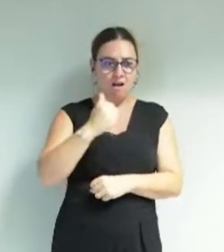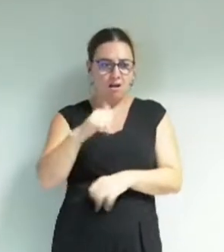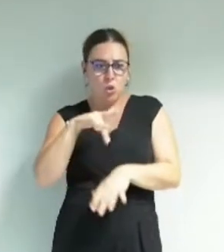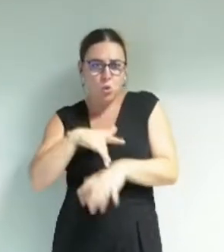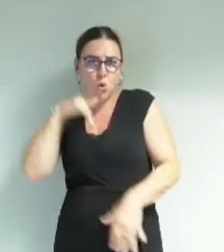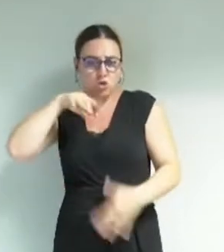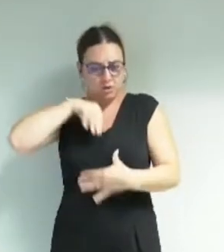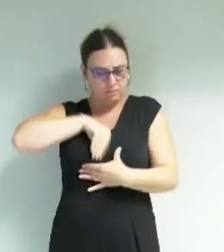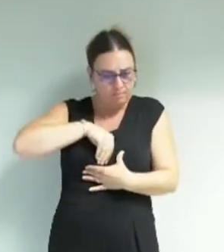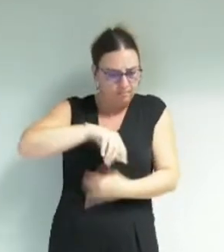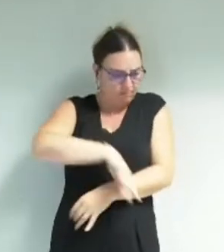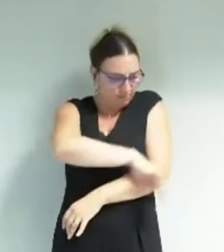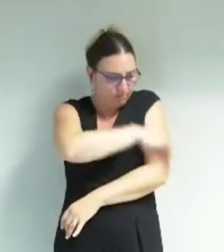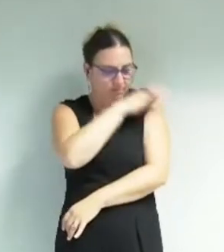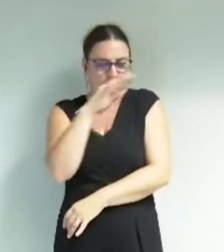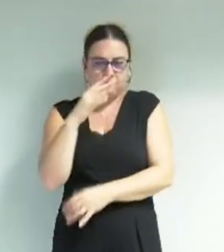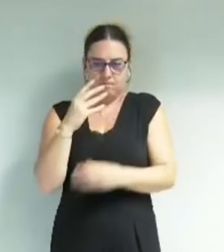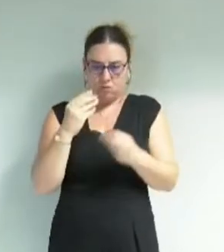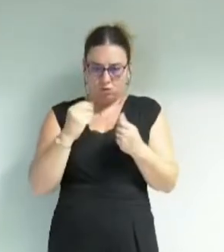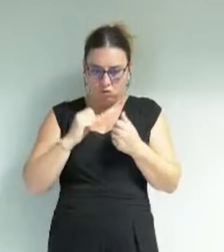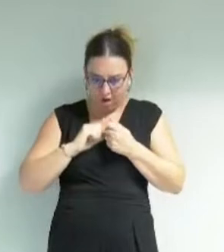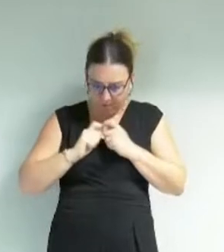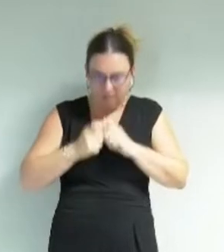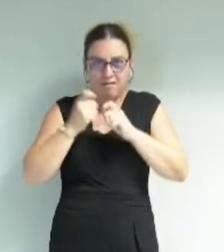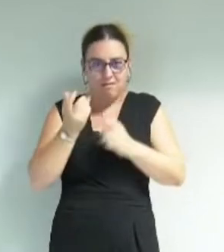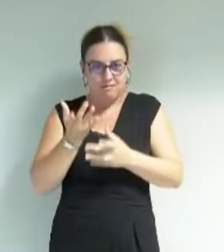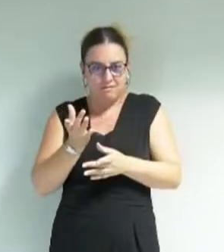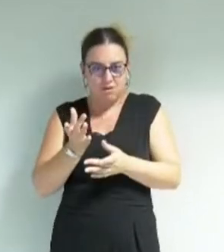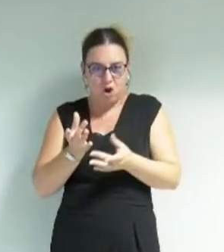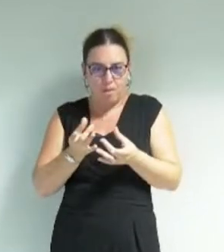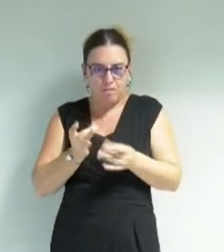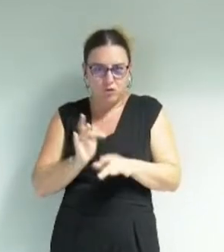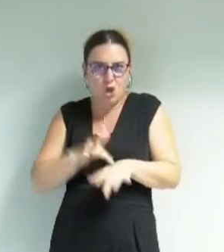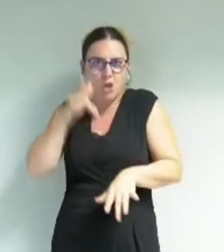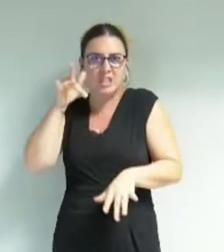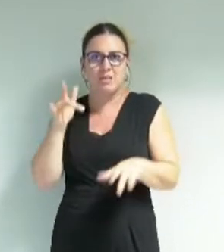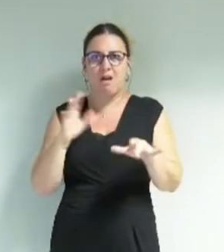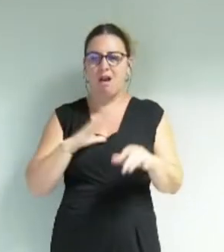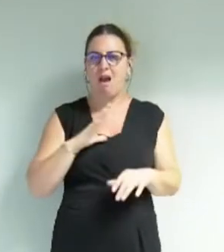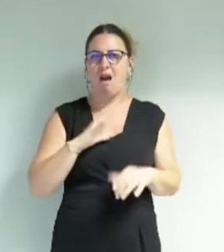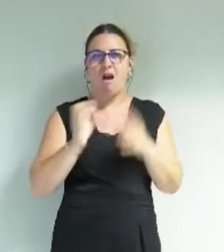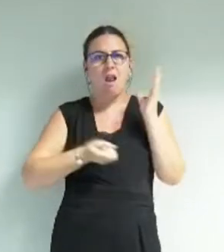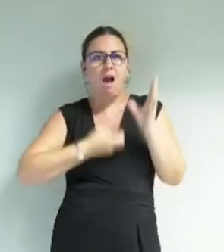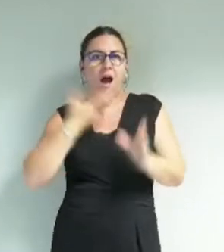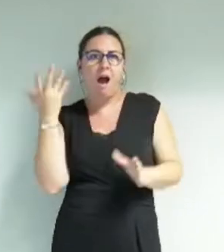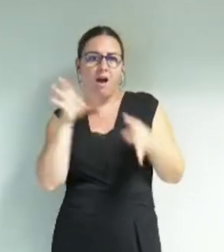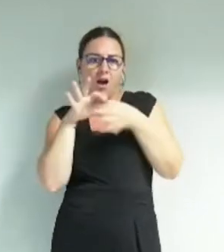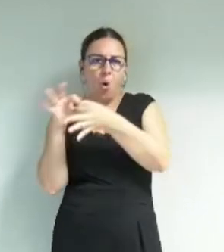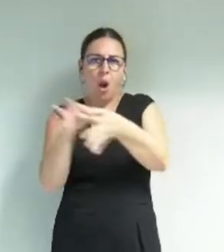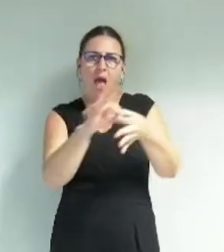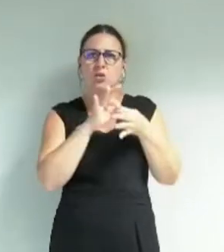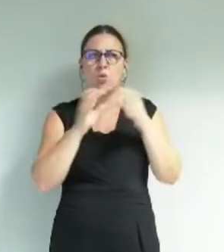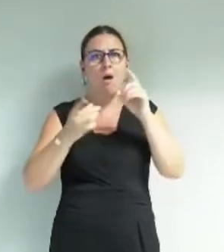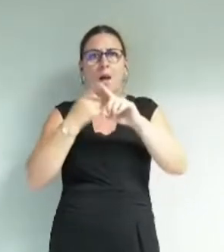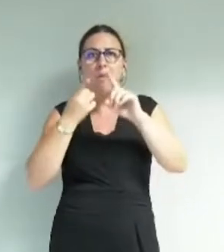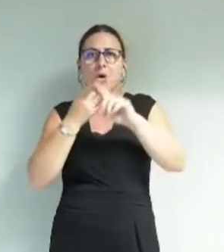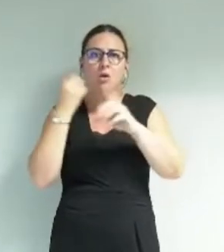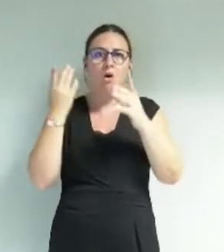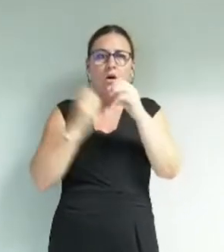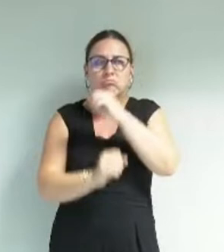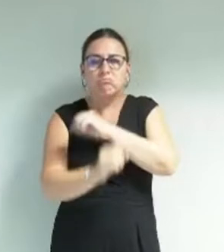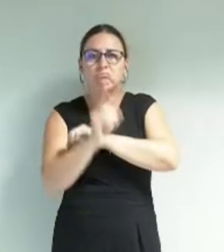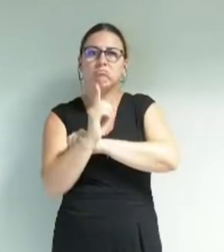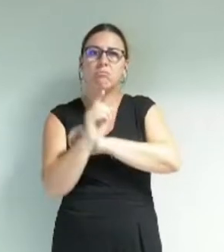d'entre nous, de générer en nous une réaction sensible. L'art revêt une dimension relationnelle particulière, avec cette